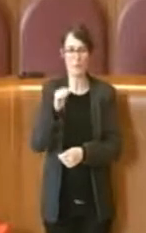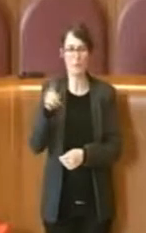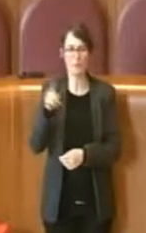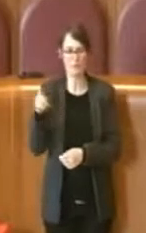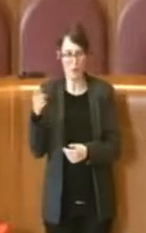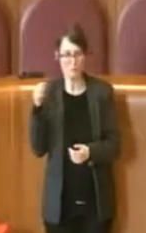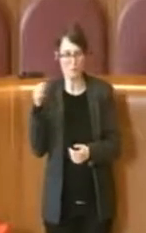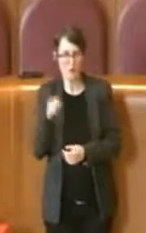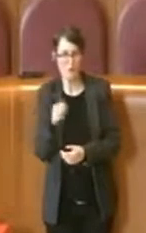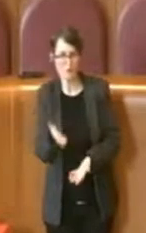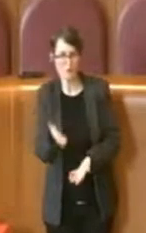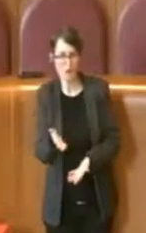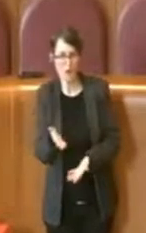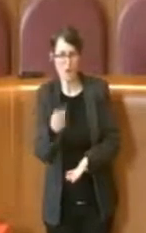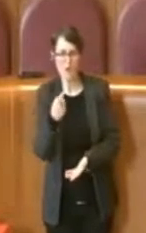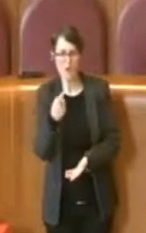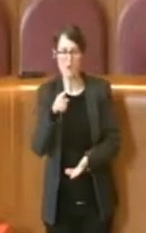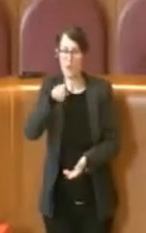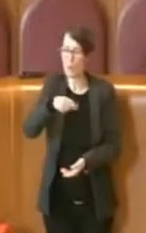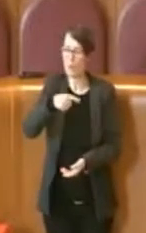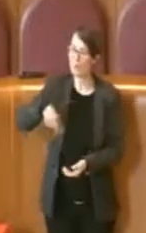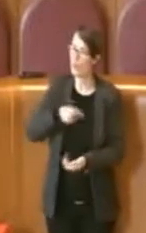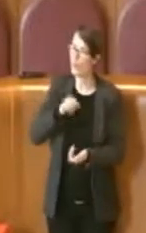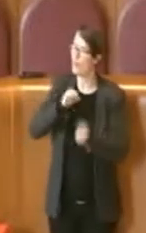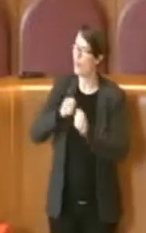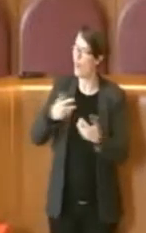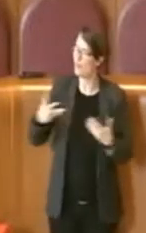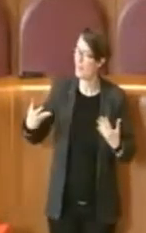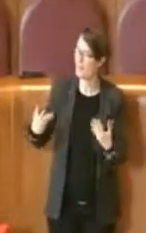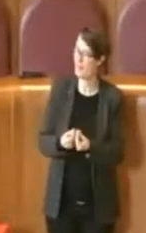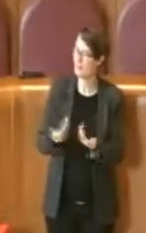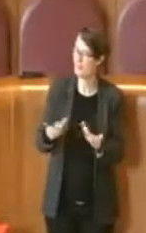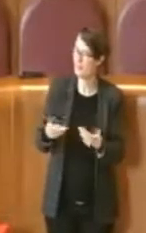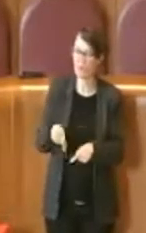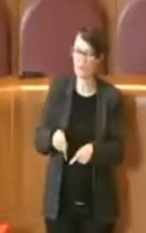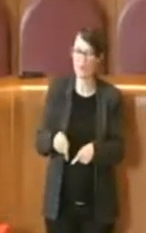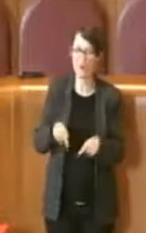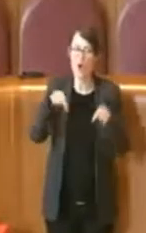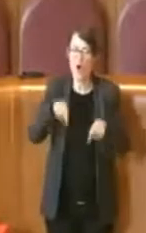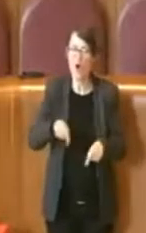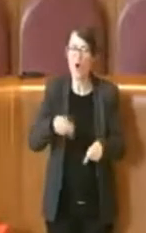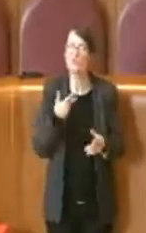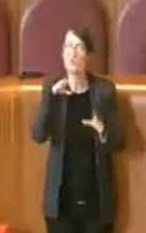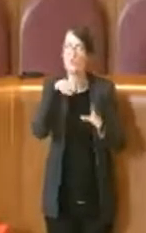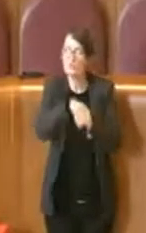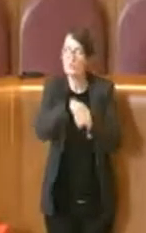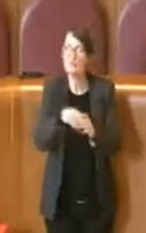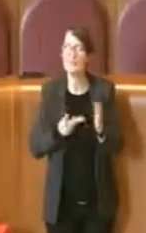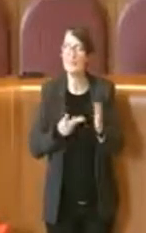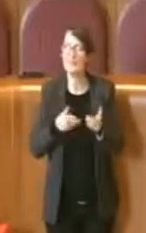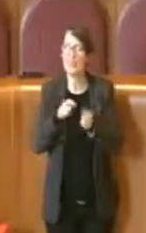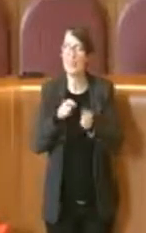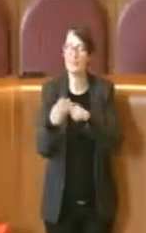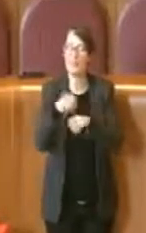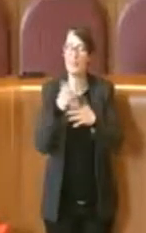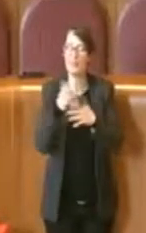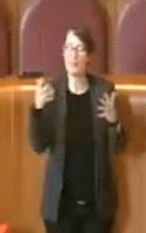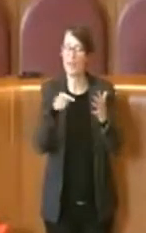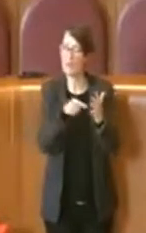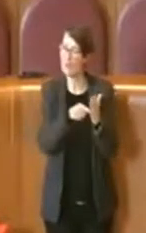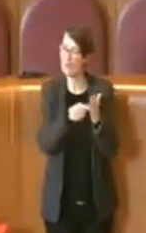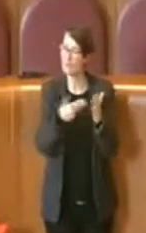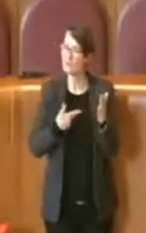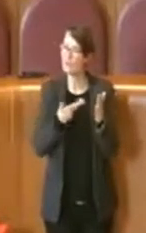battaglia insieme a voi. Oggi li troviamo nel maxiemendamento e voi voterete contro al